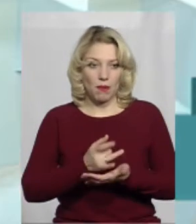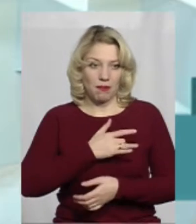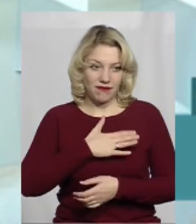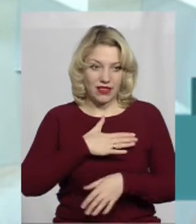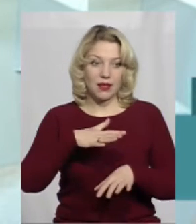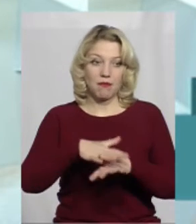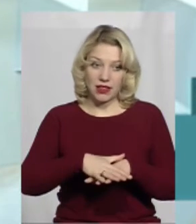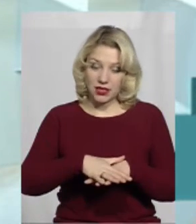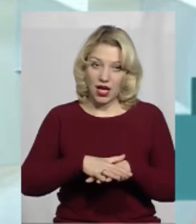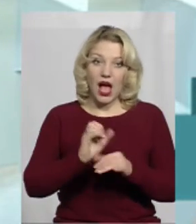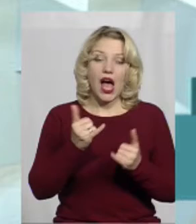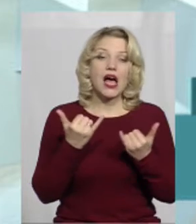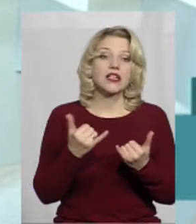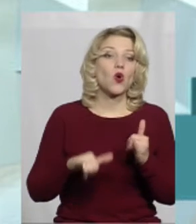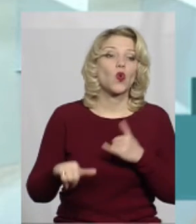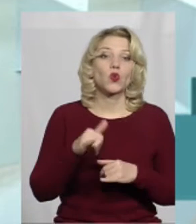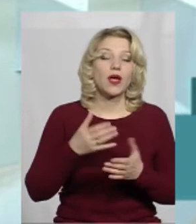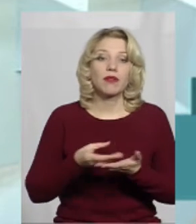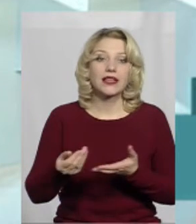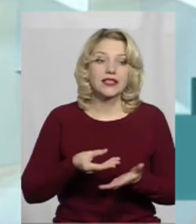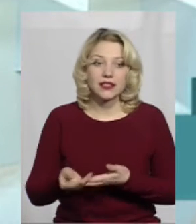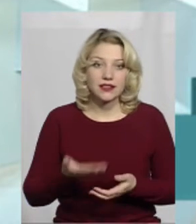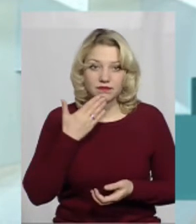приватбанк. А зараз куди платити?